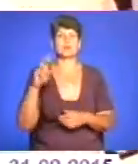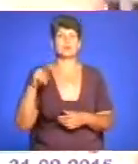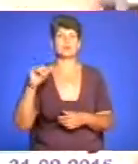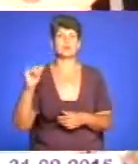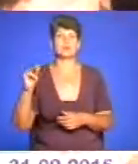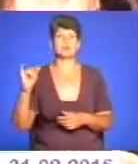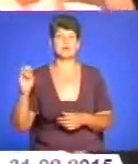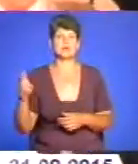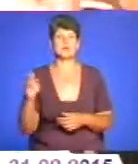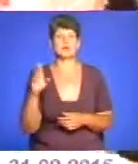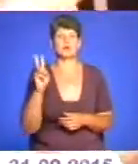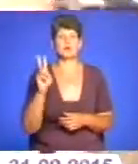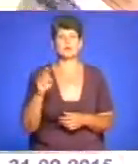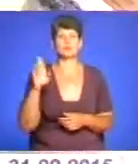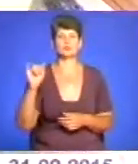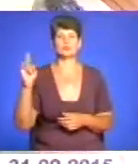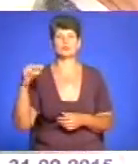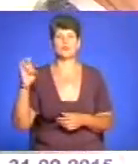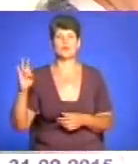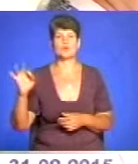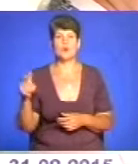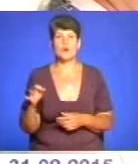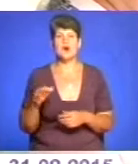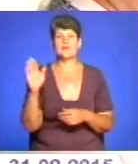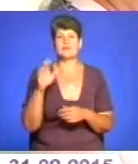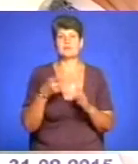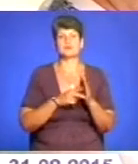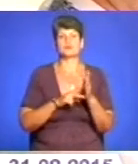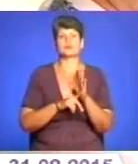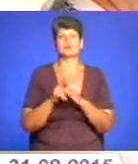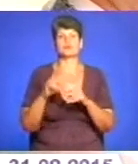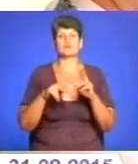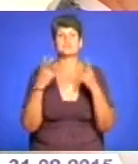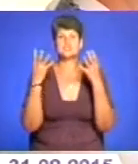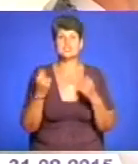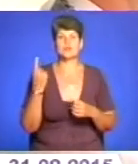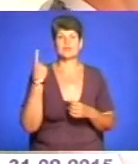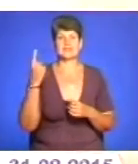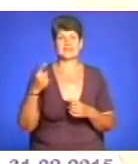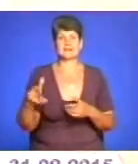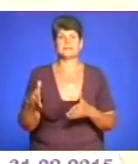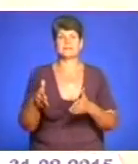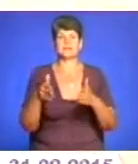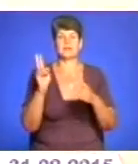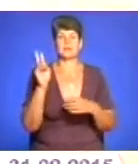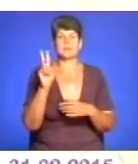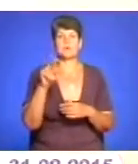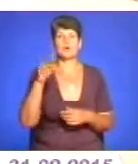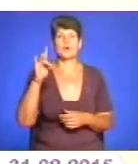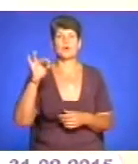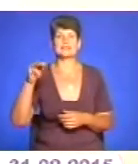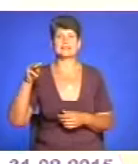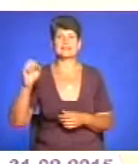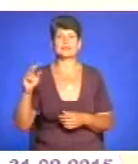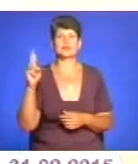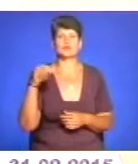тролейбусна. А у вересні планується розпочати будівництво ще однієї лінії на масиві Східний – вулицями Протасевича,